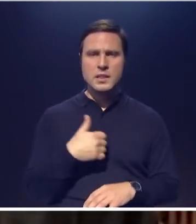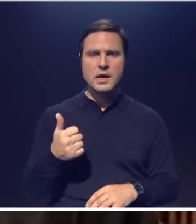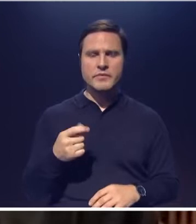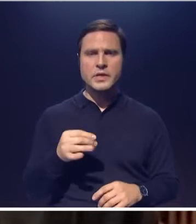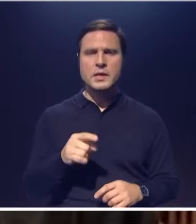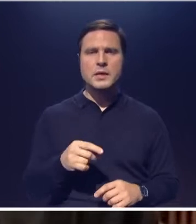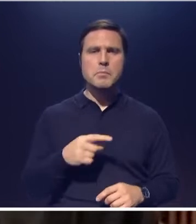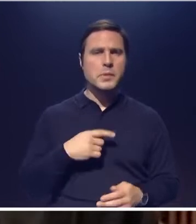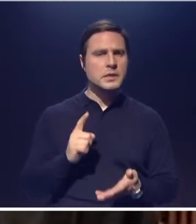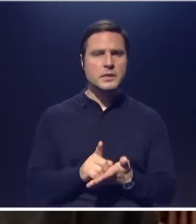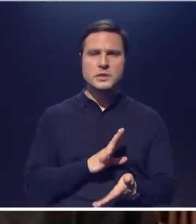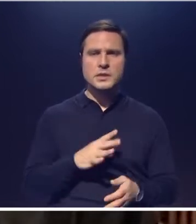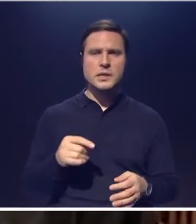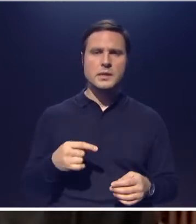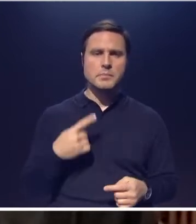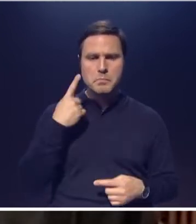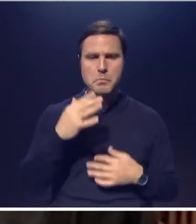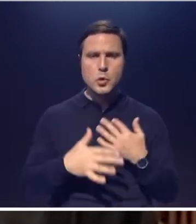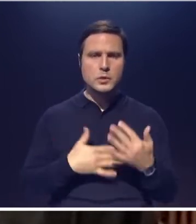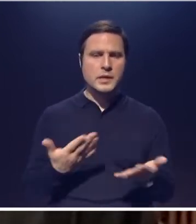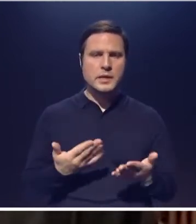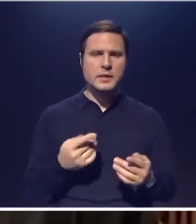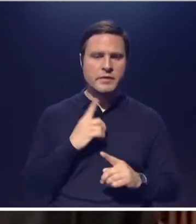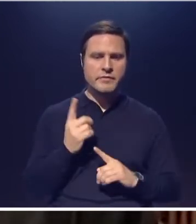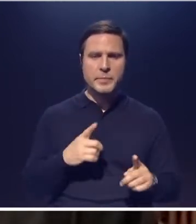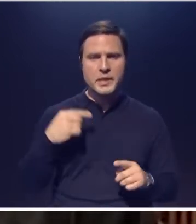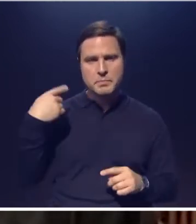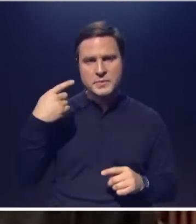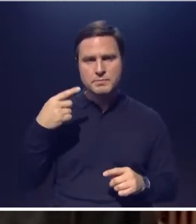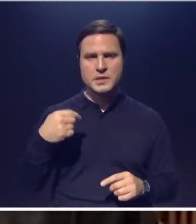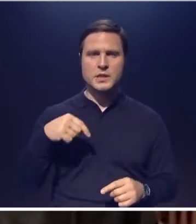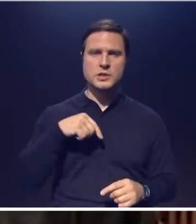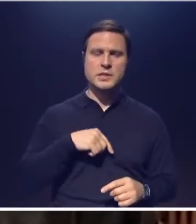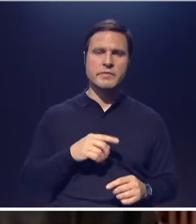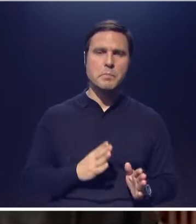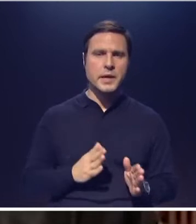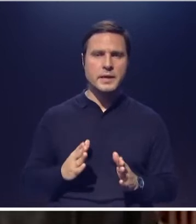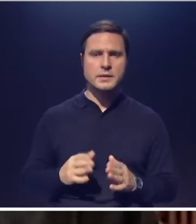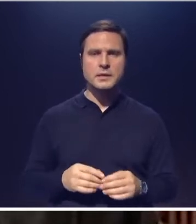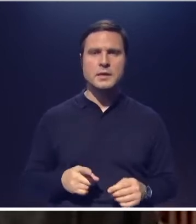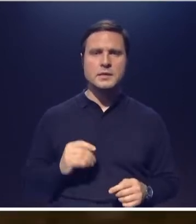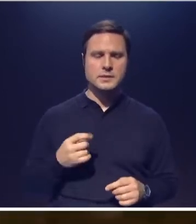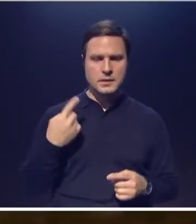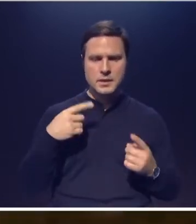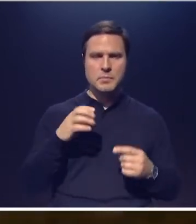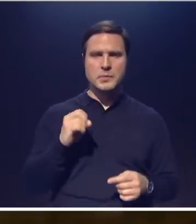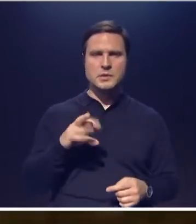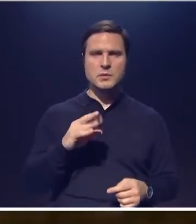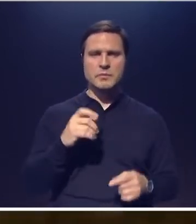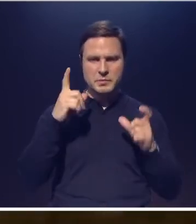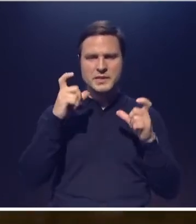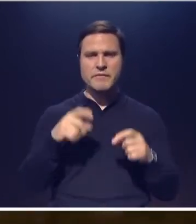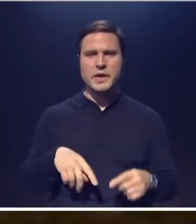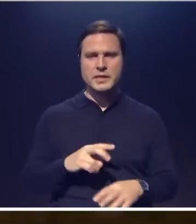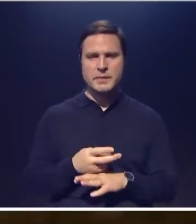должны путать какие-то феномены психического порядка с беснованием. Тем не менее,